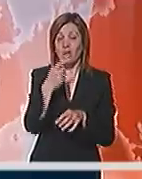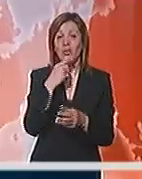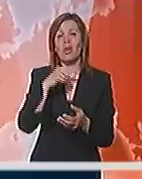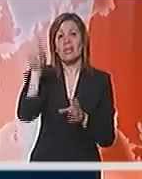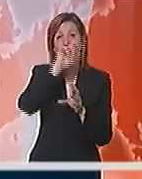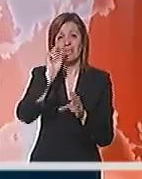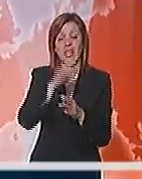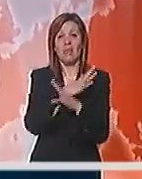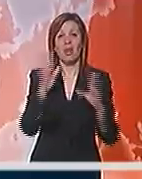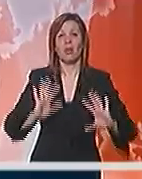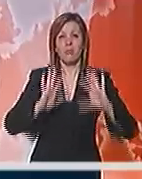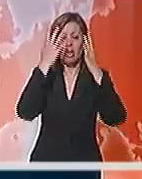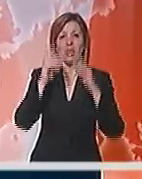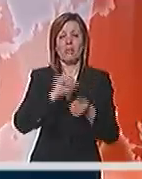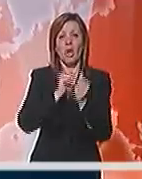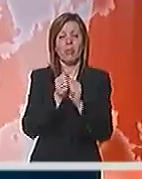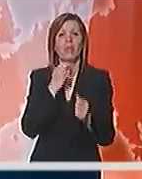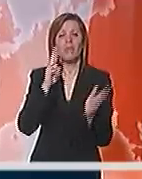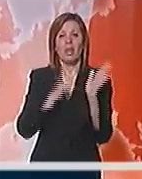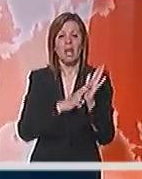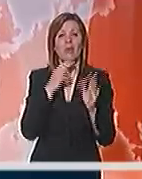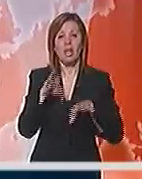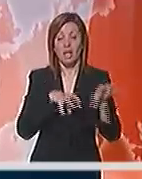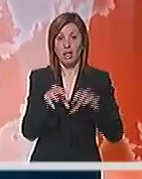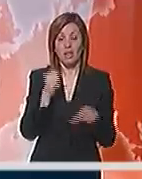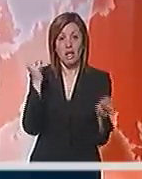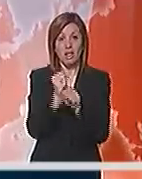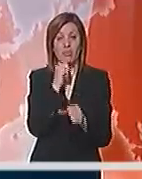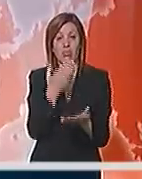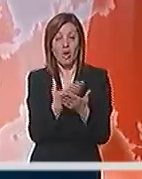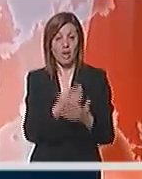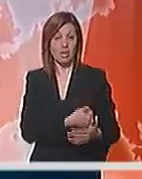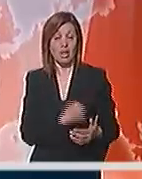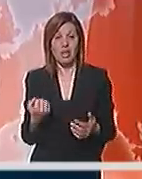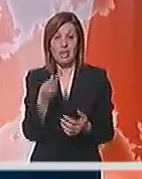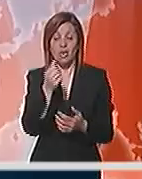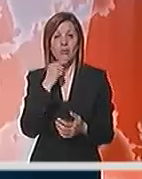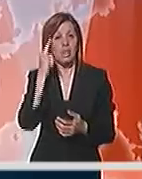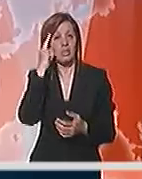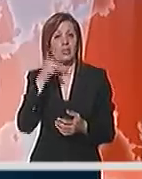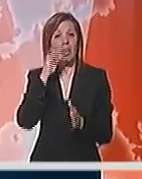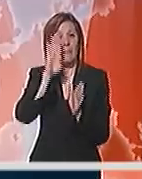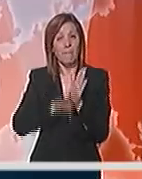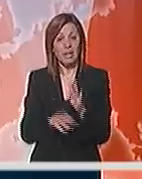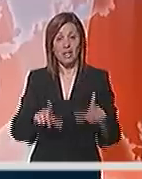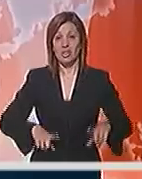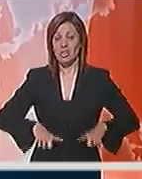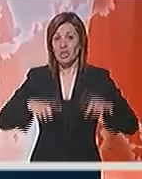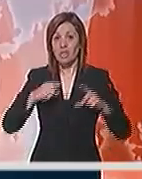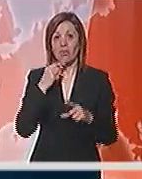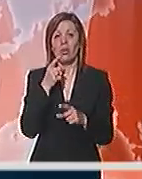cilja na velikom protestu u borbi za prava radnika. Ipak i pored ekonomske krize i značajnog pada standarda,